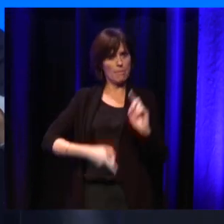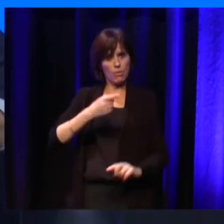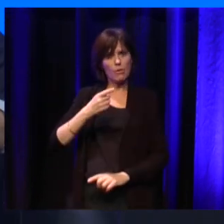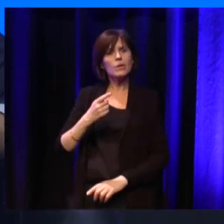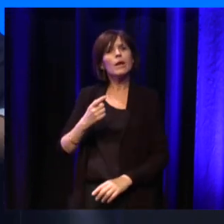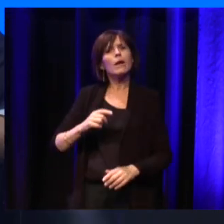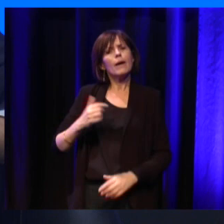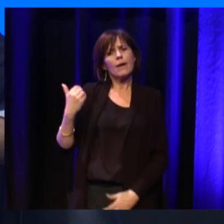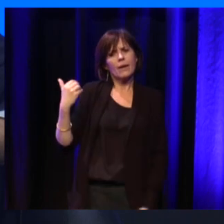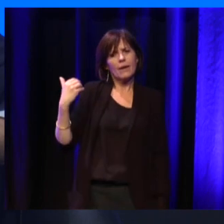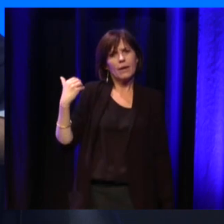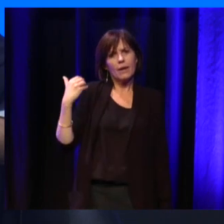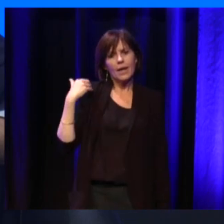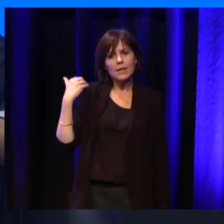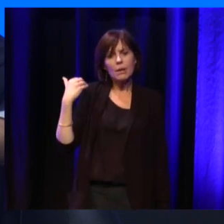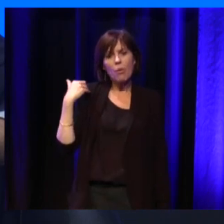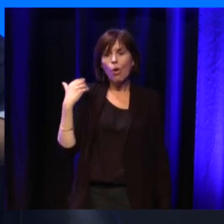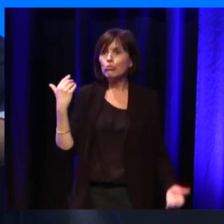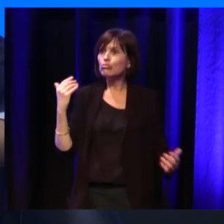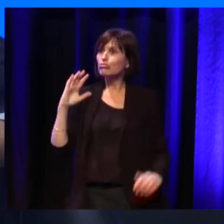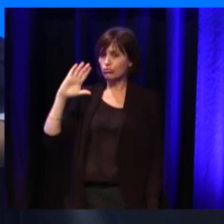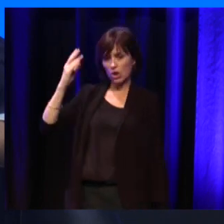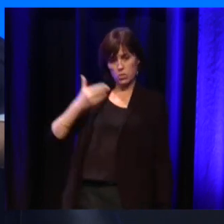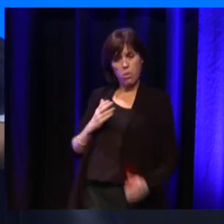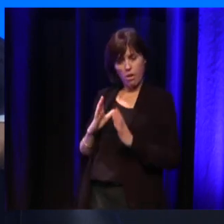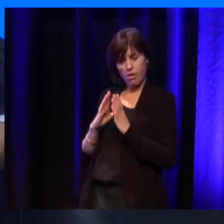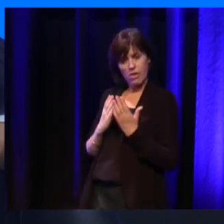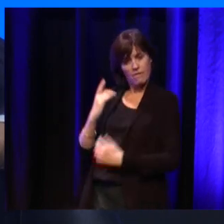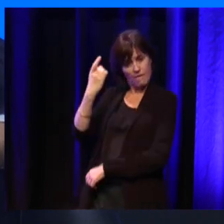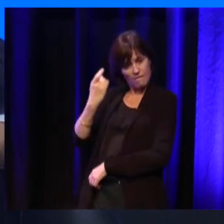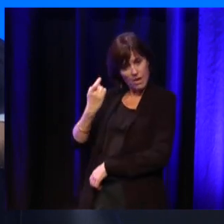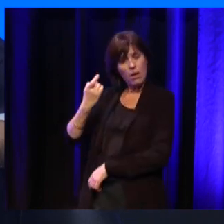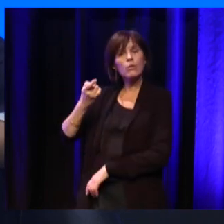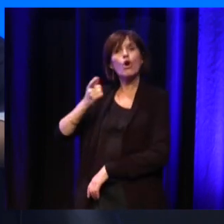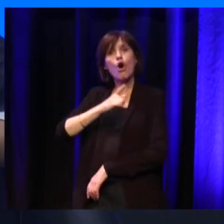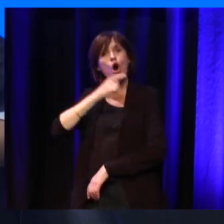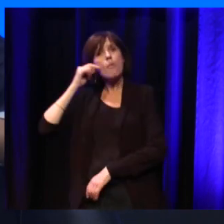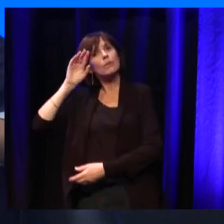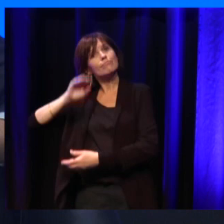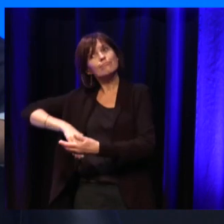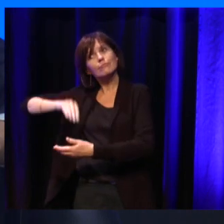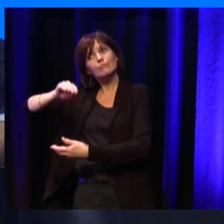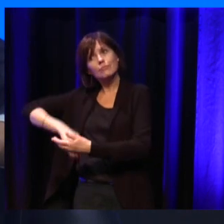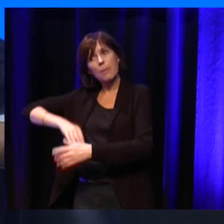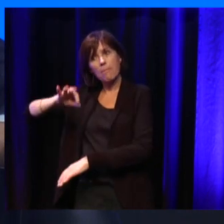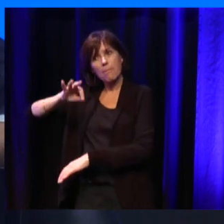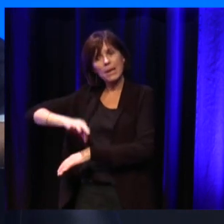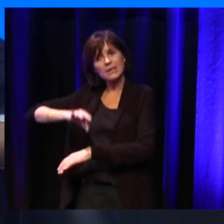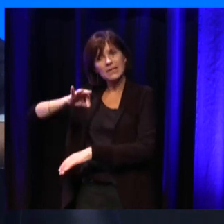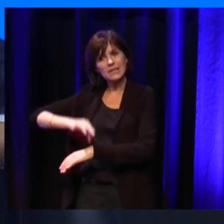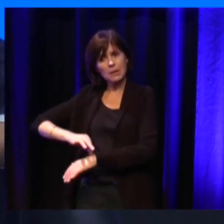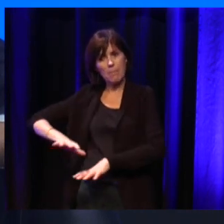livre d'un monsieur qui était atteint de la maladie Parkinson qui m'a envoyé un recueil de poèmes.